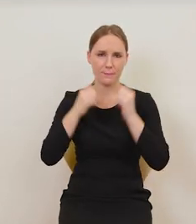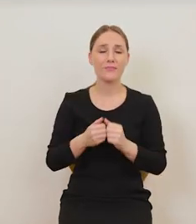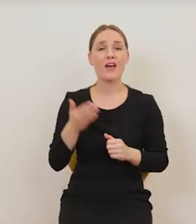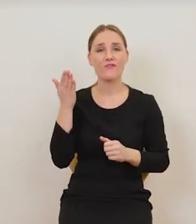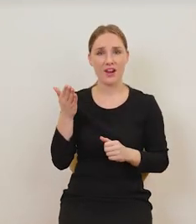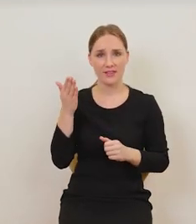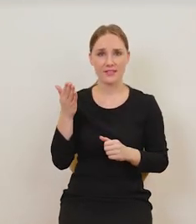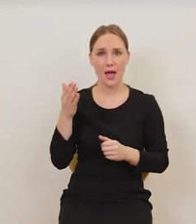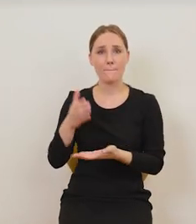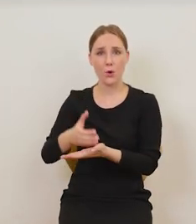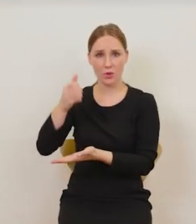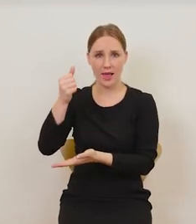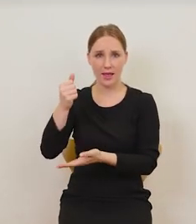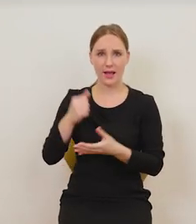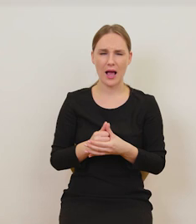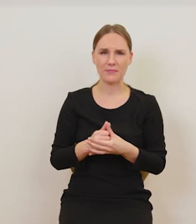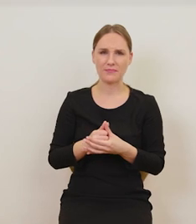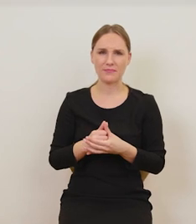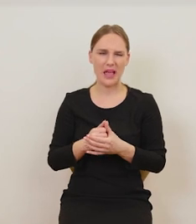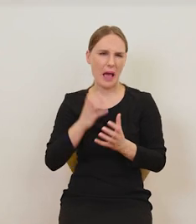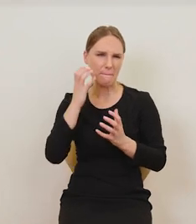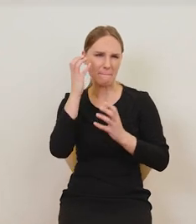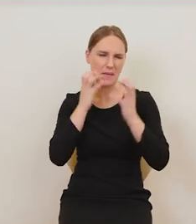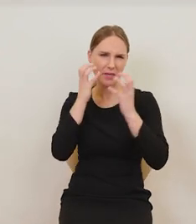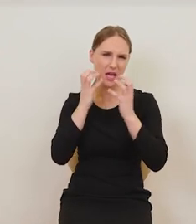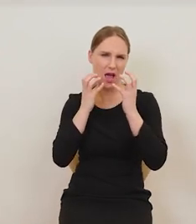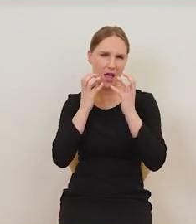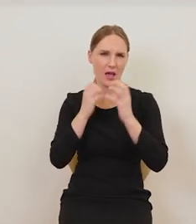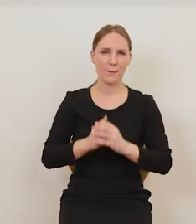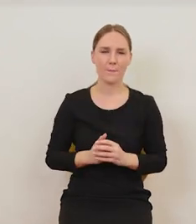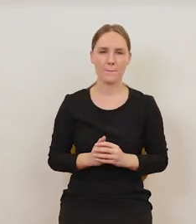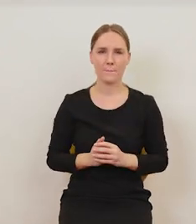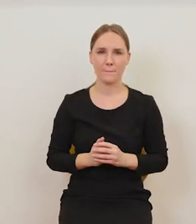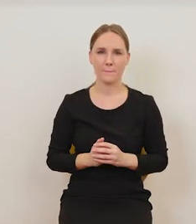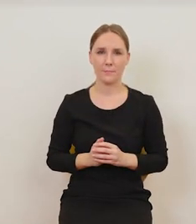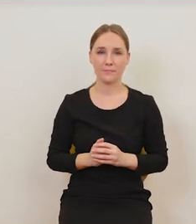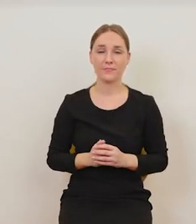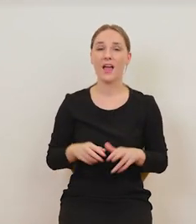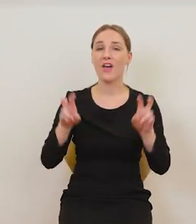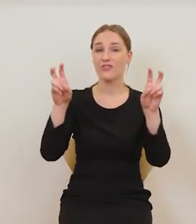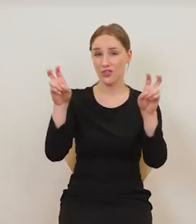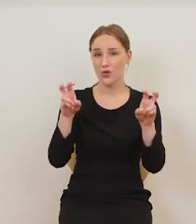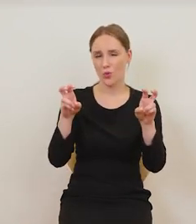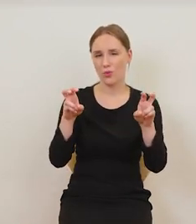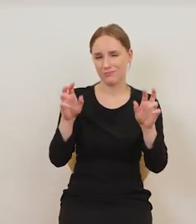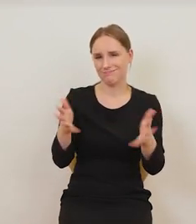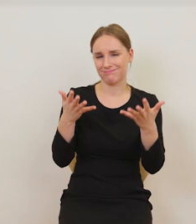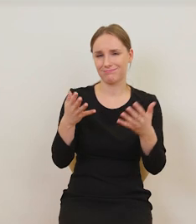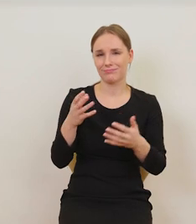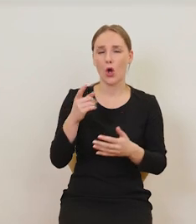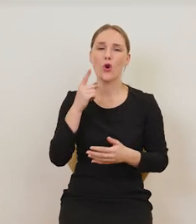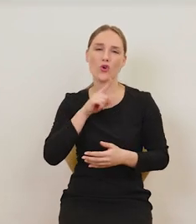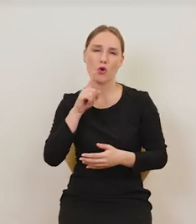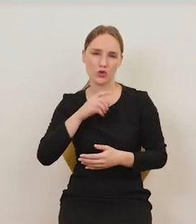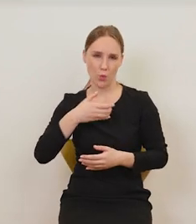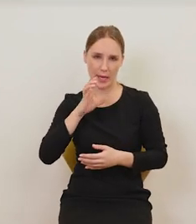i okropnie ma wykrzywioną twarz. Tytuł jest jednoznaczny. Gorzki